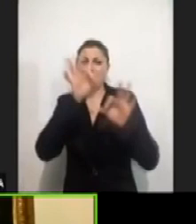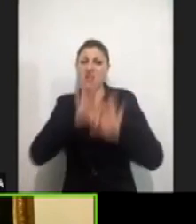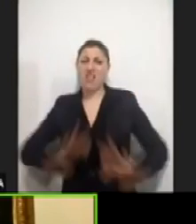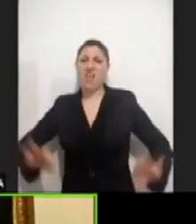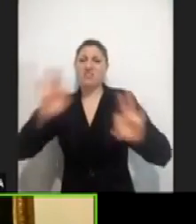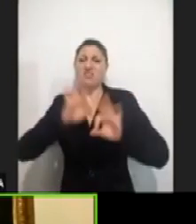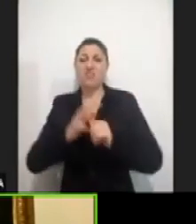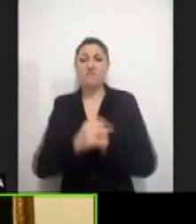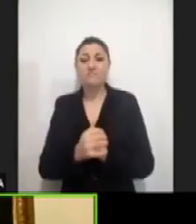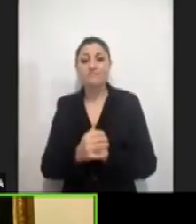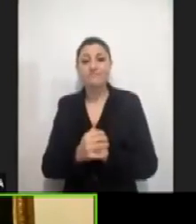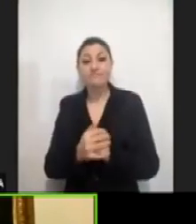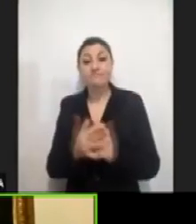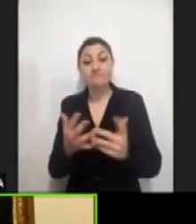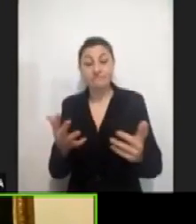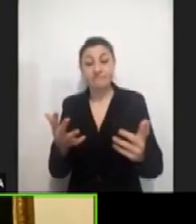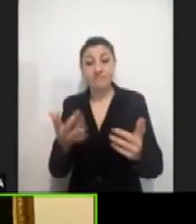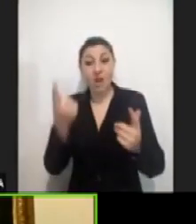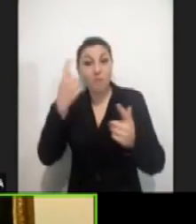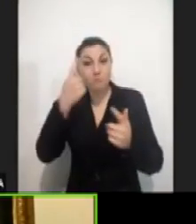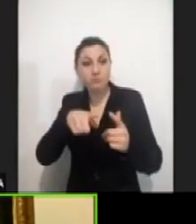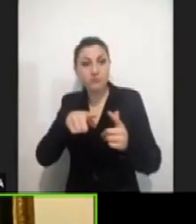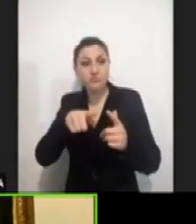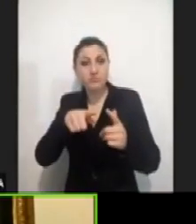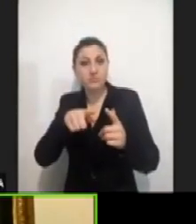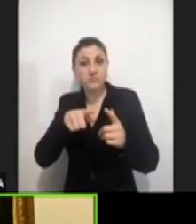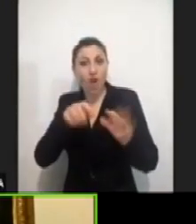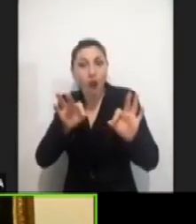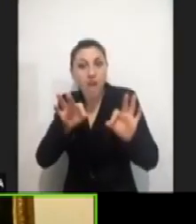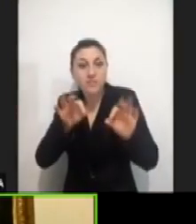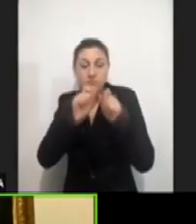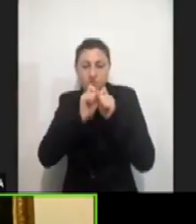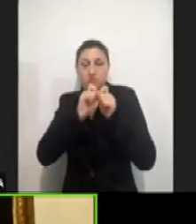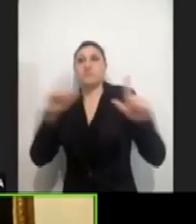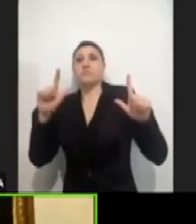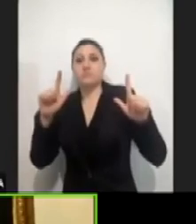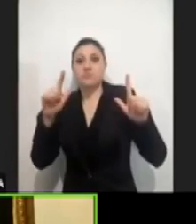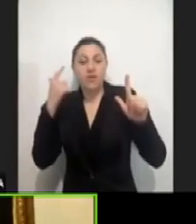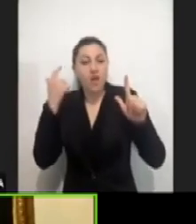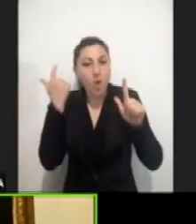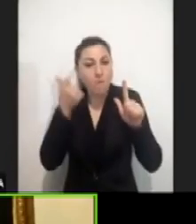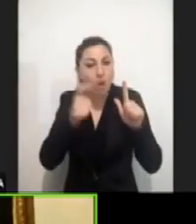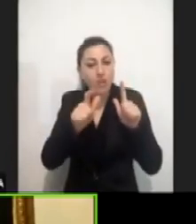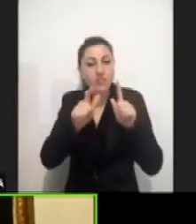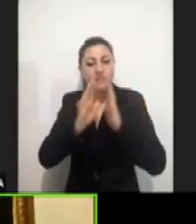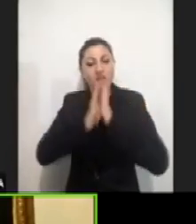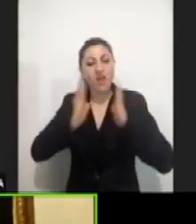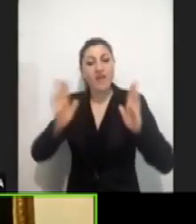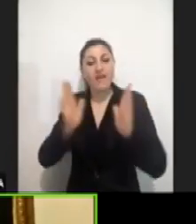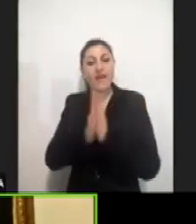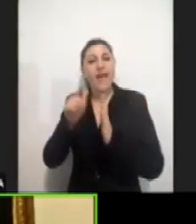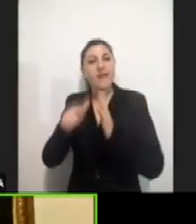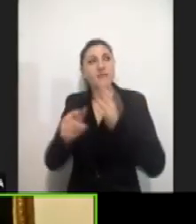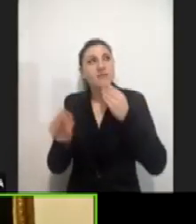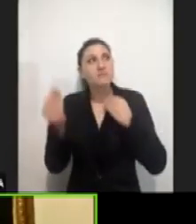Sarebbe scandaloso perché la Chiesa deve interrogarsi su come